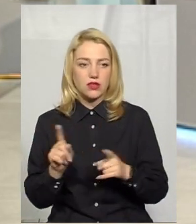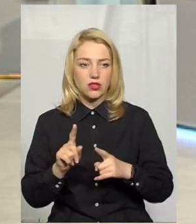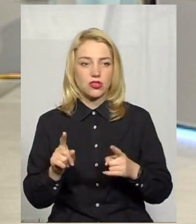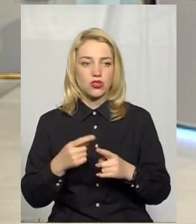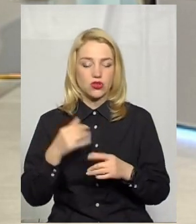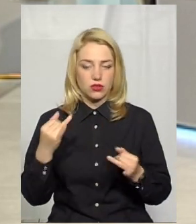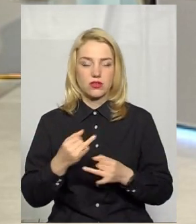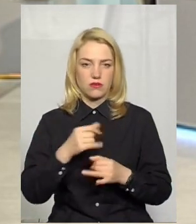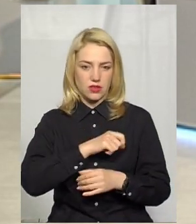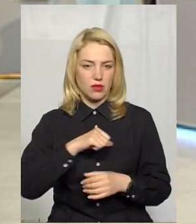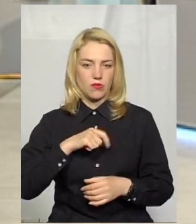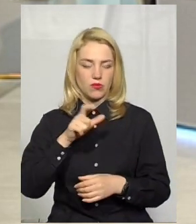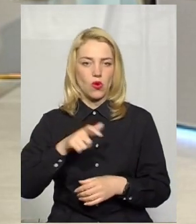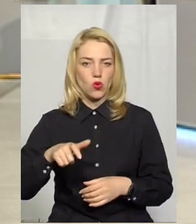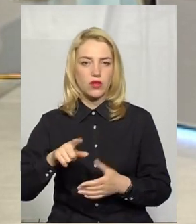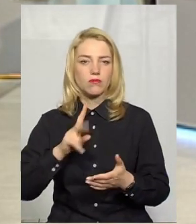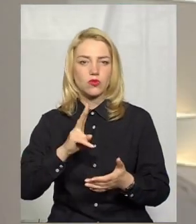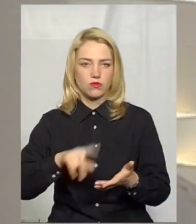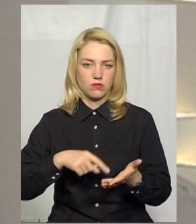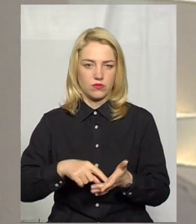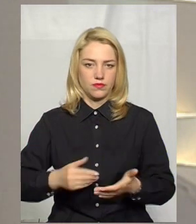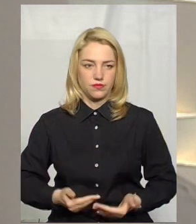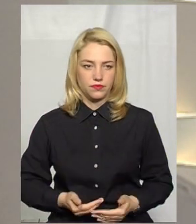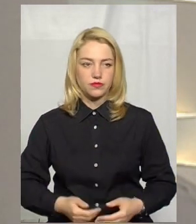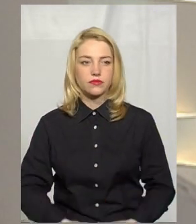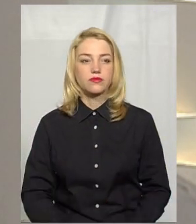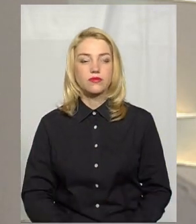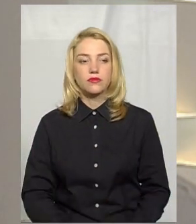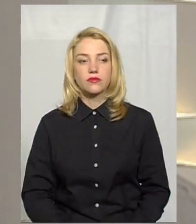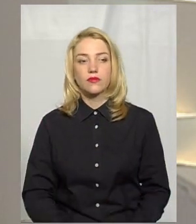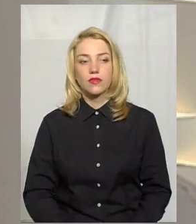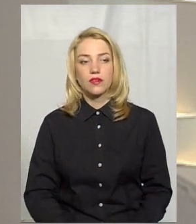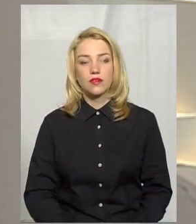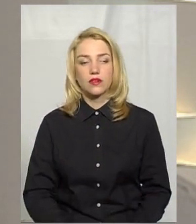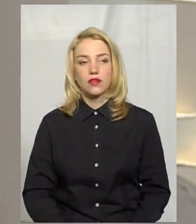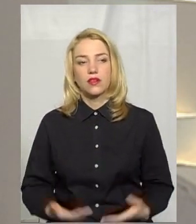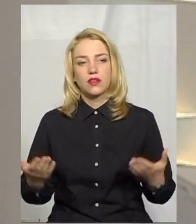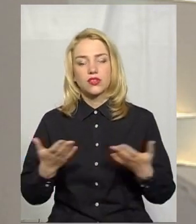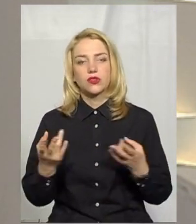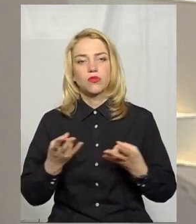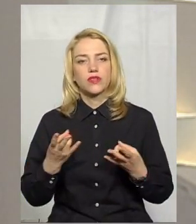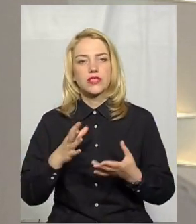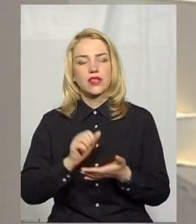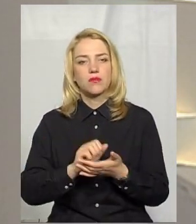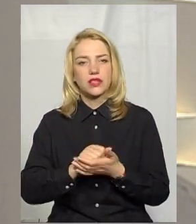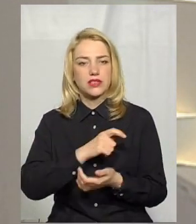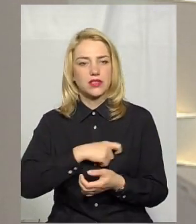безпосередньо мешканцю. А чи є у звітах те, що, власне, чим не особливо і повинен займатися депутат?